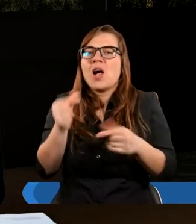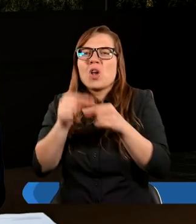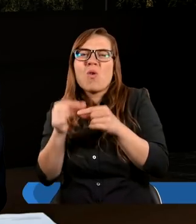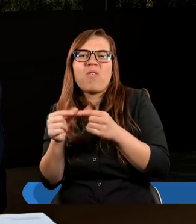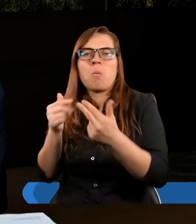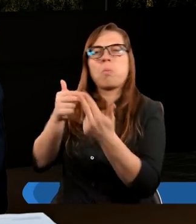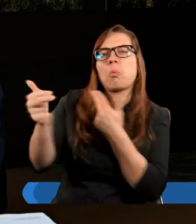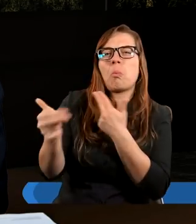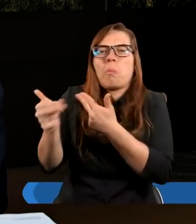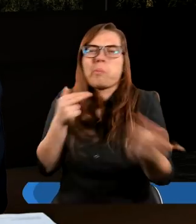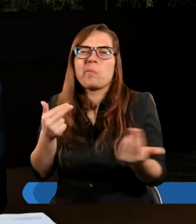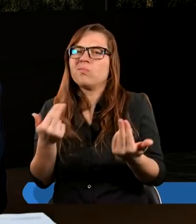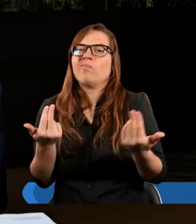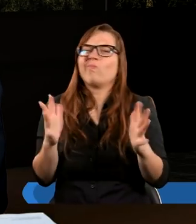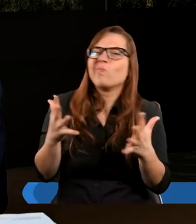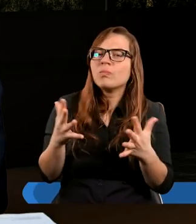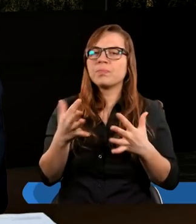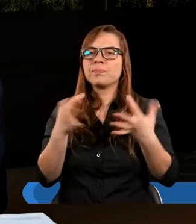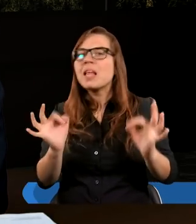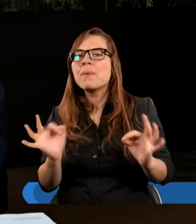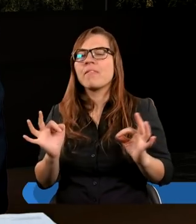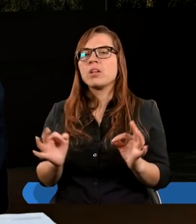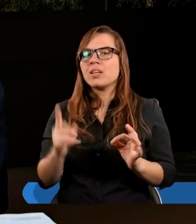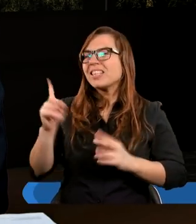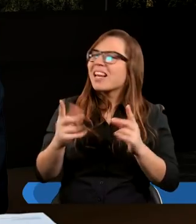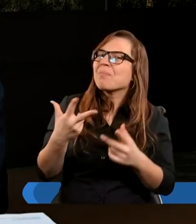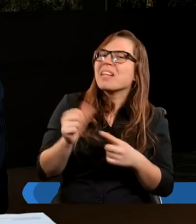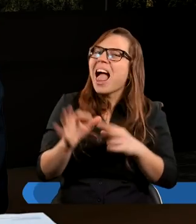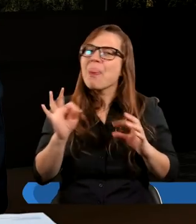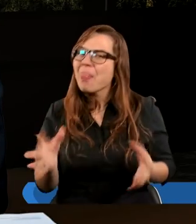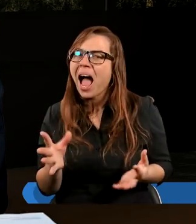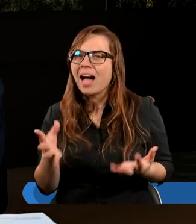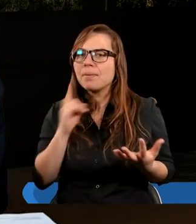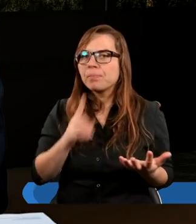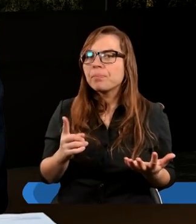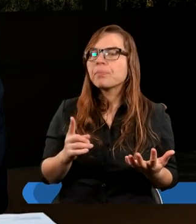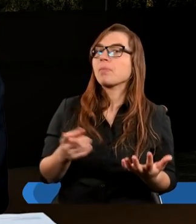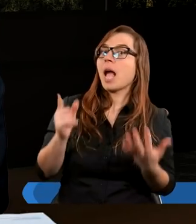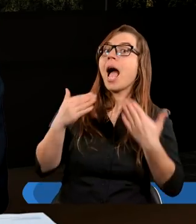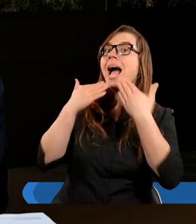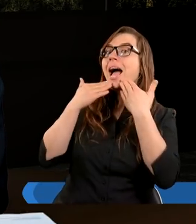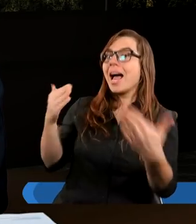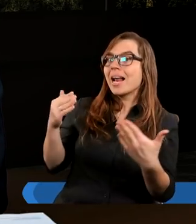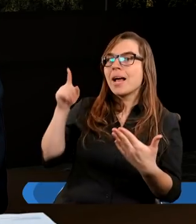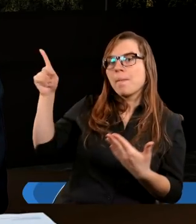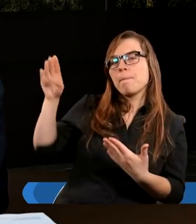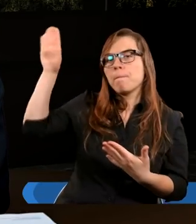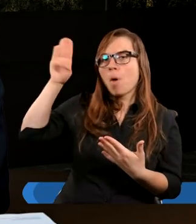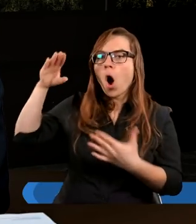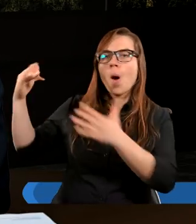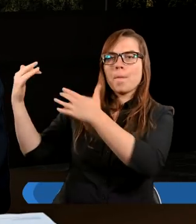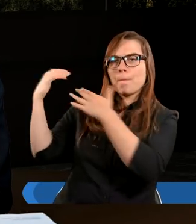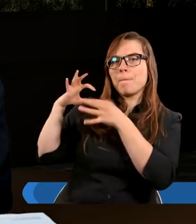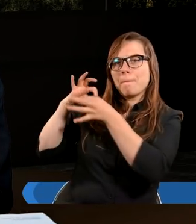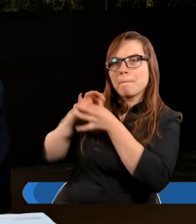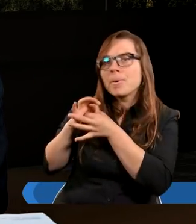padają z ust niektórych ludzi. Czasami to się zdarza, tak? Dzięki Bogu, ja obserwuję więcej z